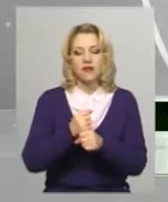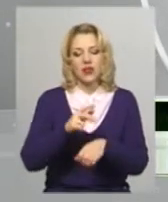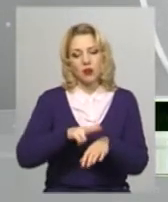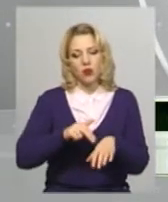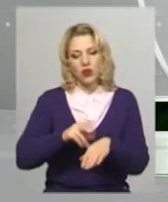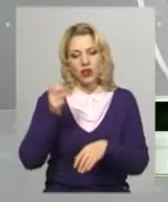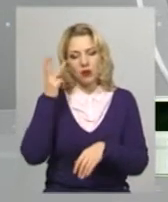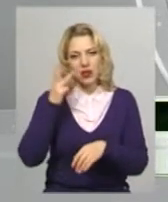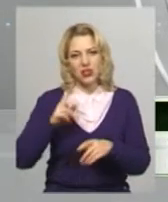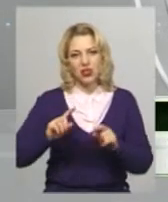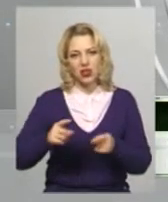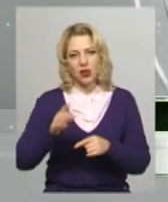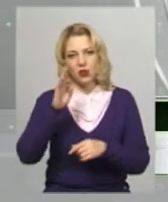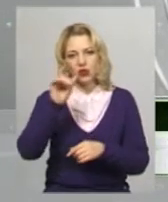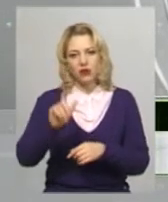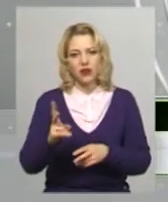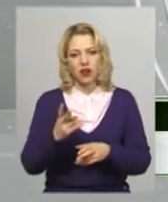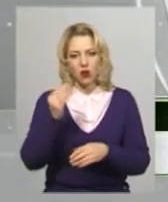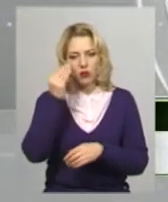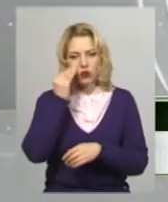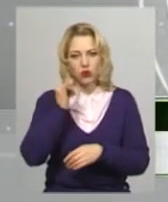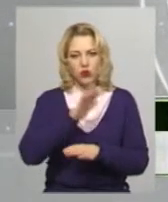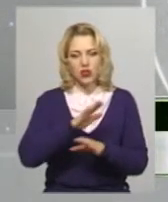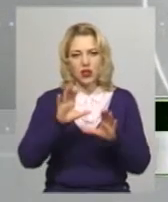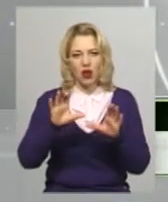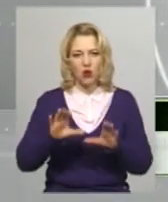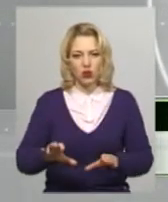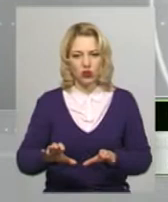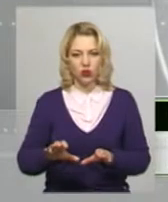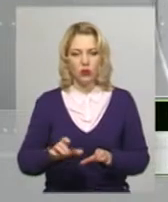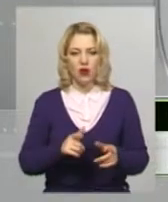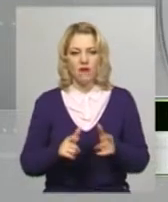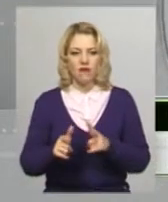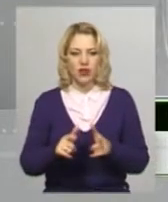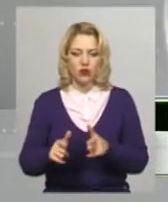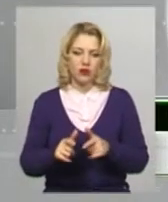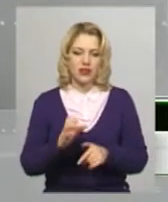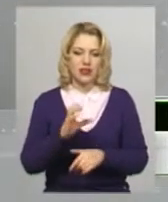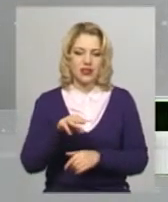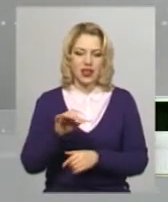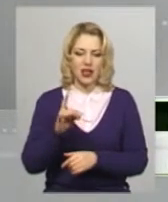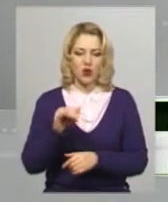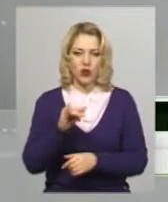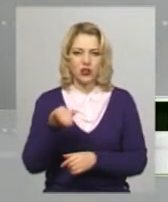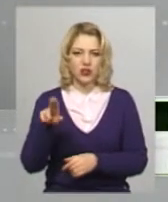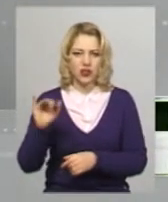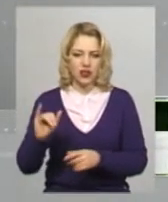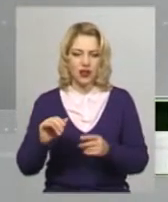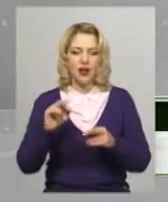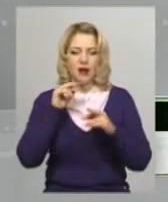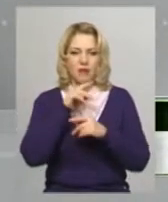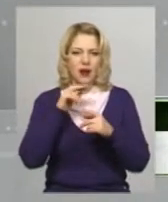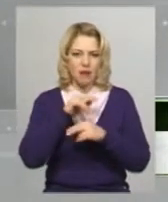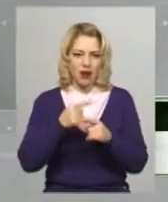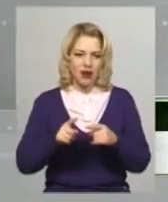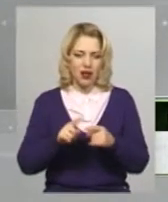затримали чоловіка, якого підозрюють у незаконному виготовленні стероїдних препаратів та розповсюдженні їх